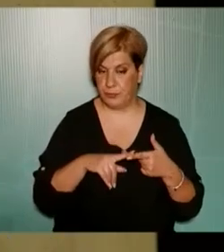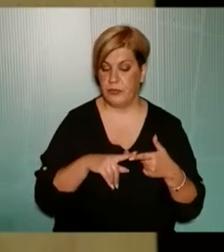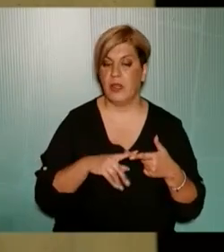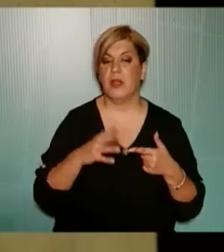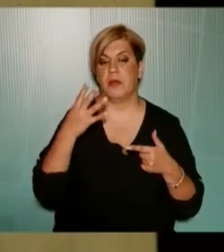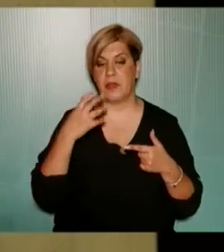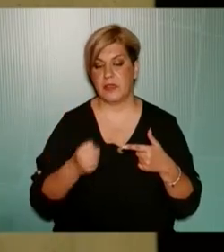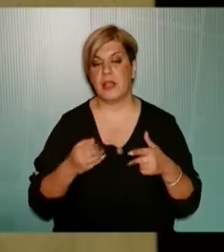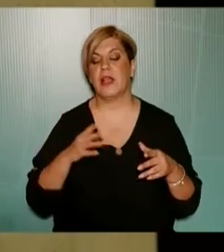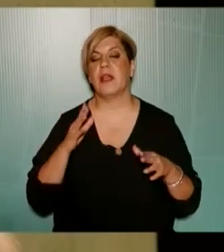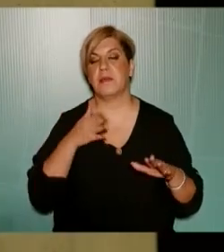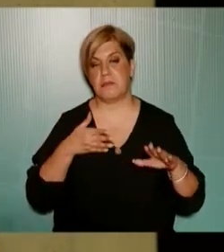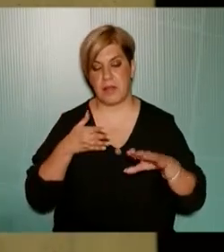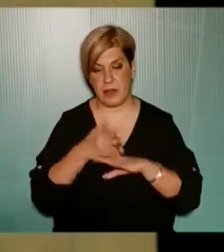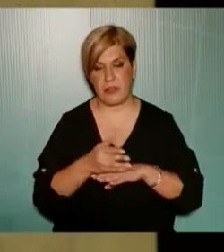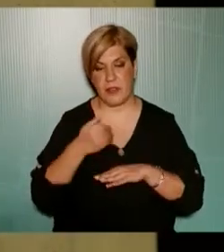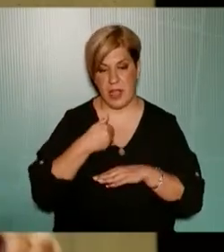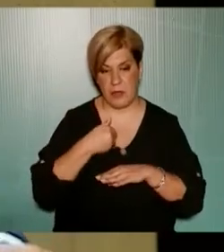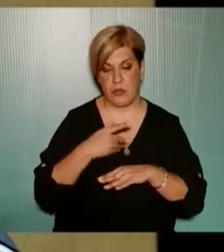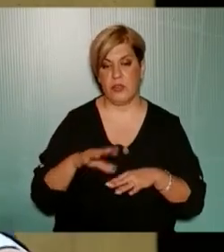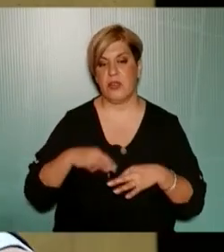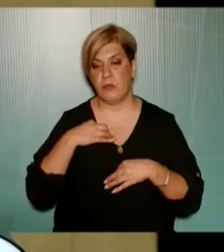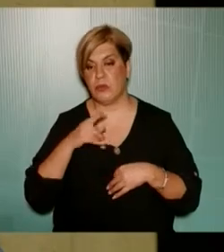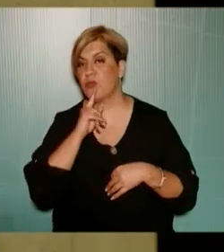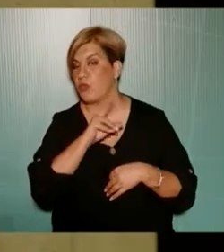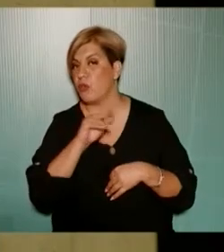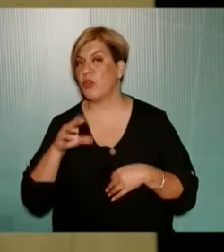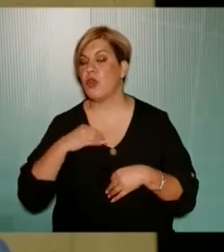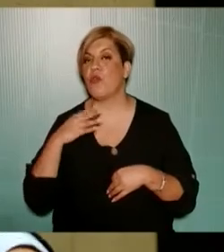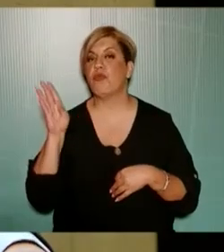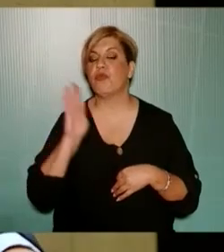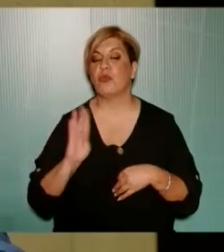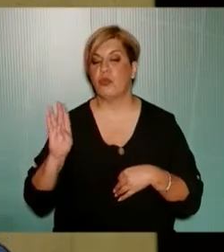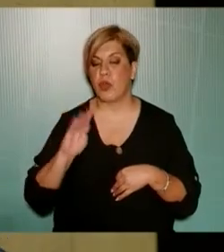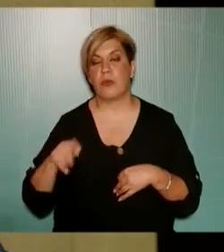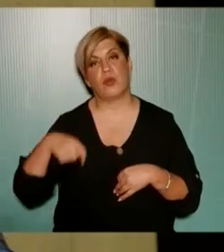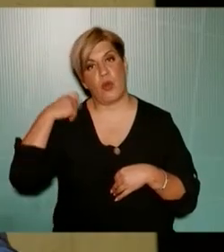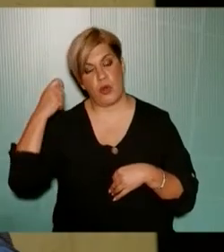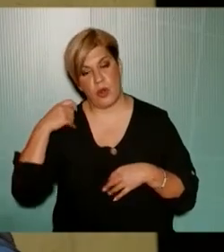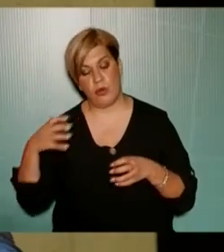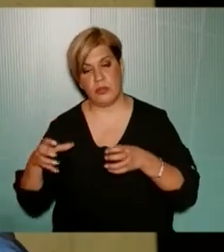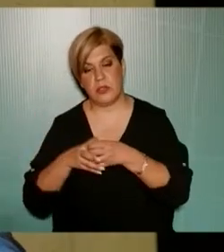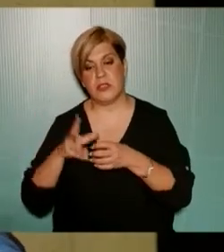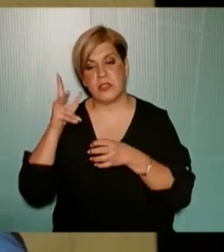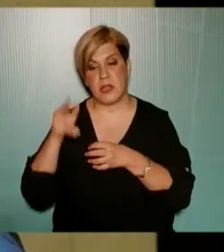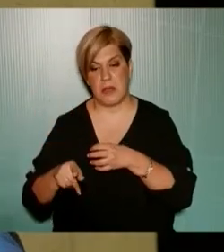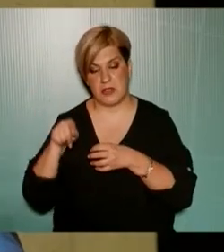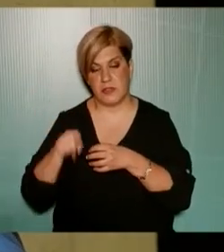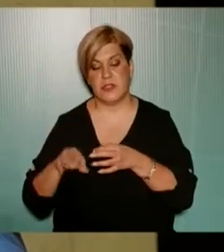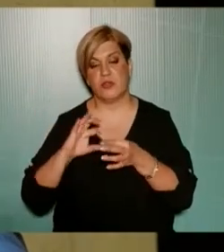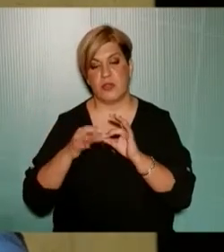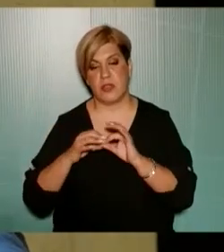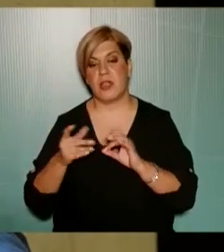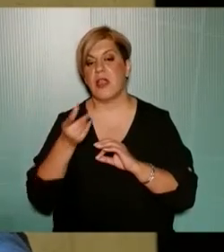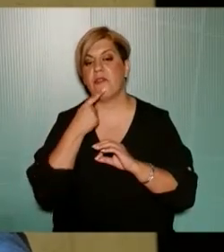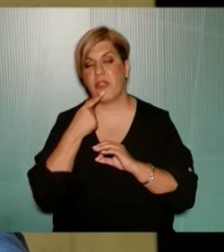Υπήρξε άμεση παρέμβαση τόσο δικιά μου όσο και του κυρίου Βούγια μαζί με τις κινητοποιήσεις των γονέων και σταμάτησε αυτή η ιστορία και